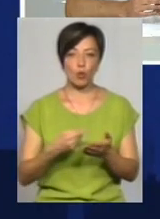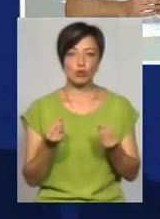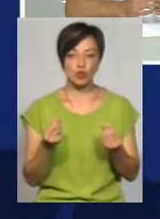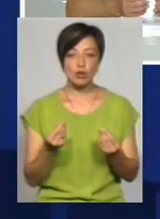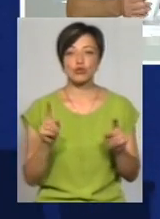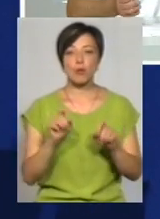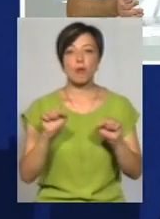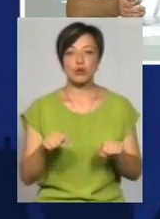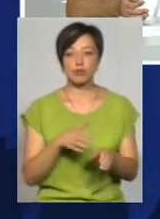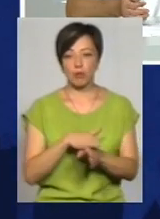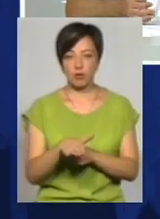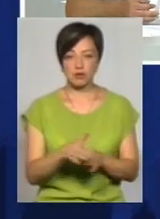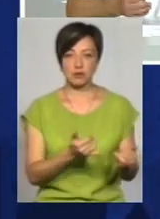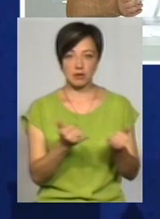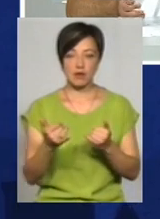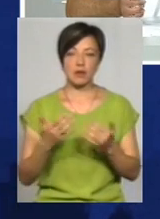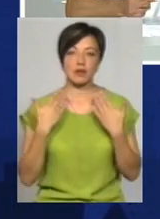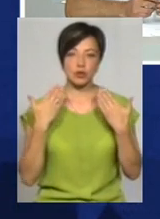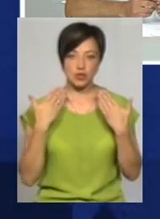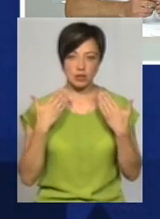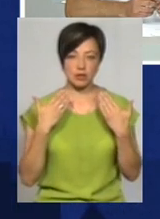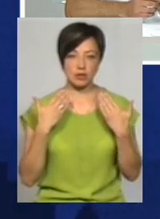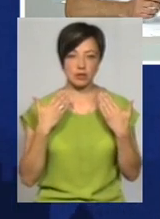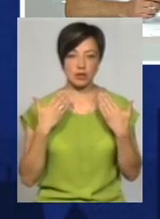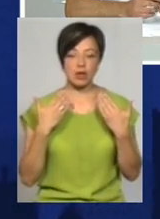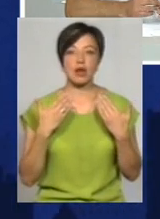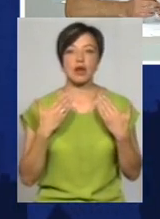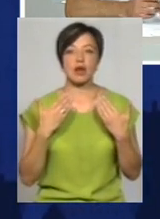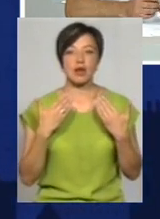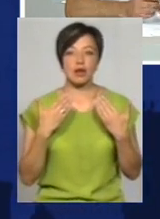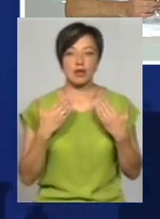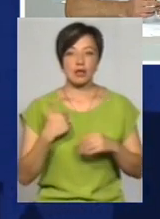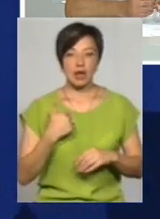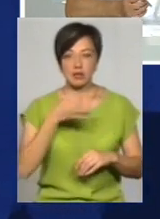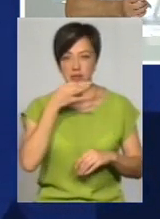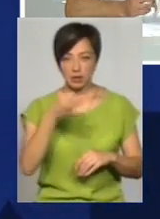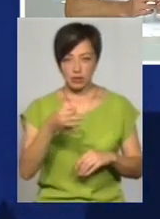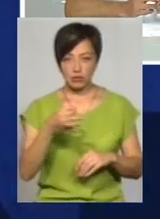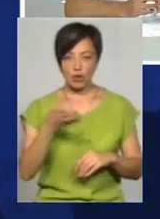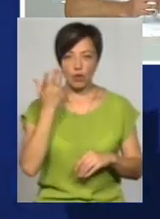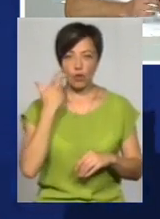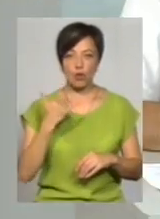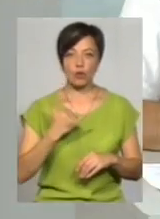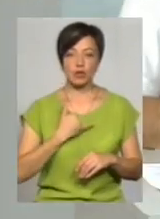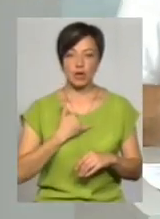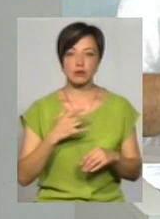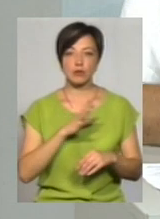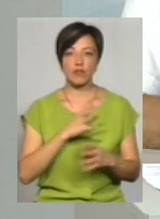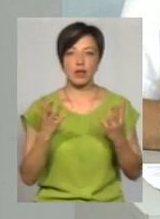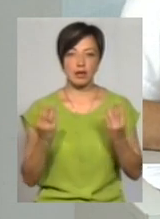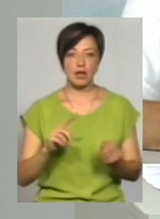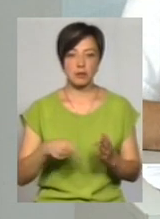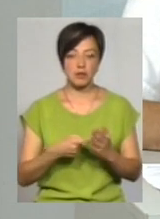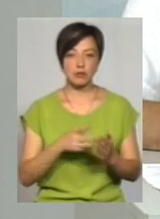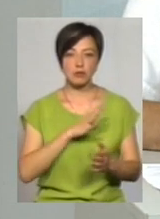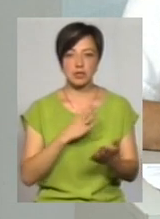щоб повністю вони могли відпочити в Україні. Я скажу вам, що коли в нас був День міста, то ми